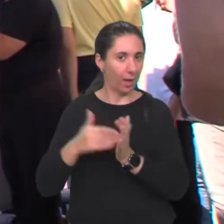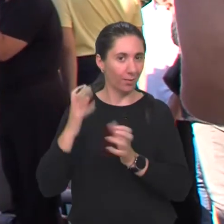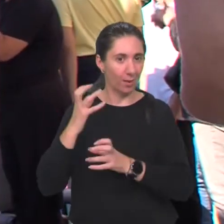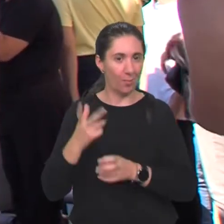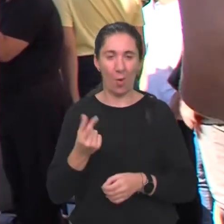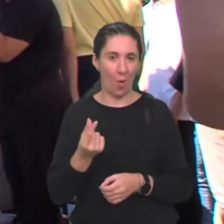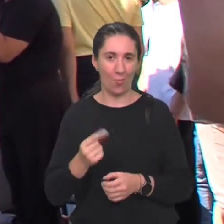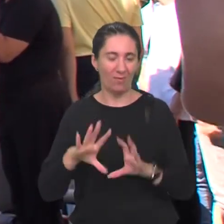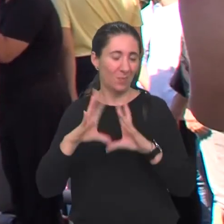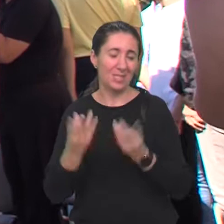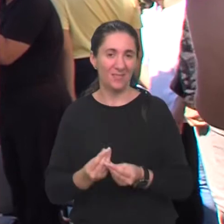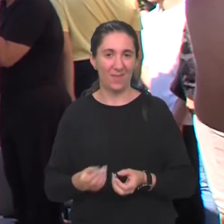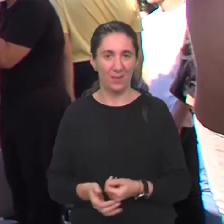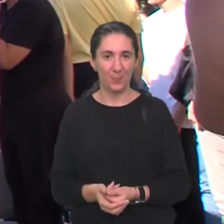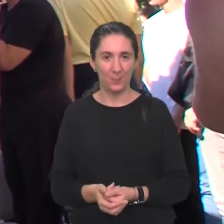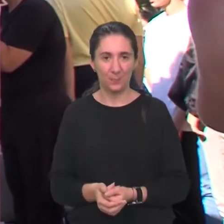Obadlo je, sve.